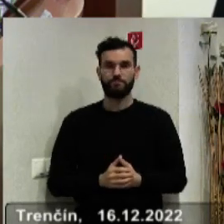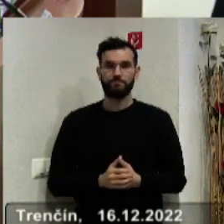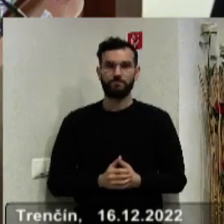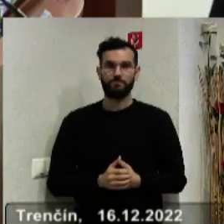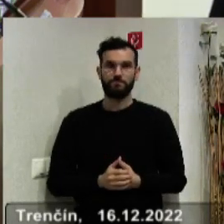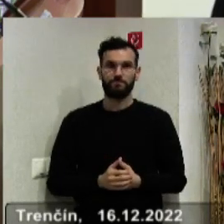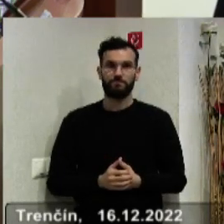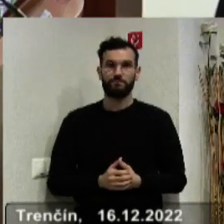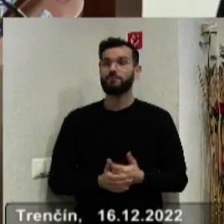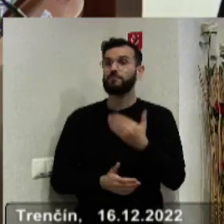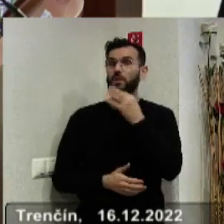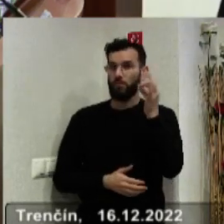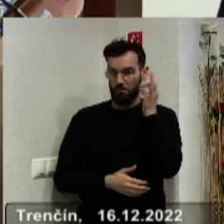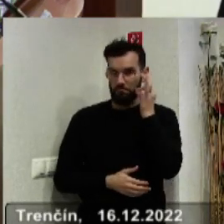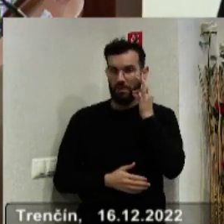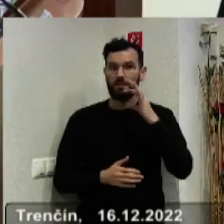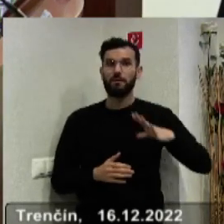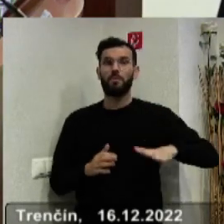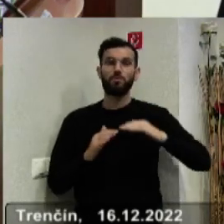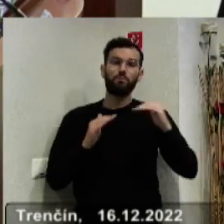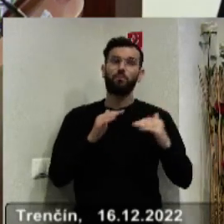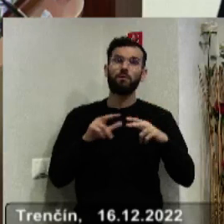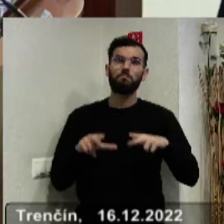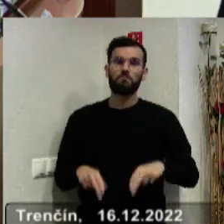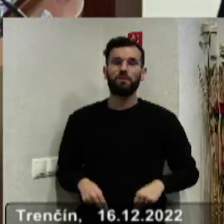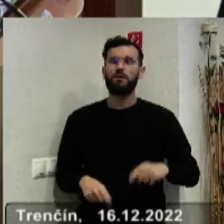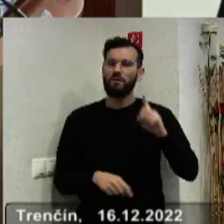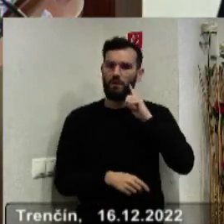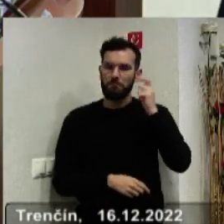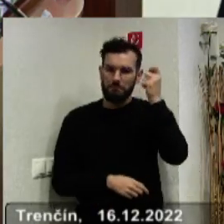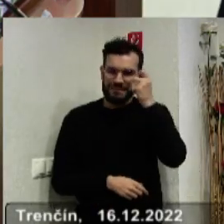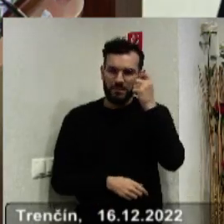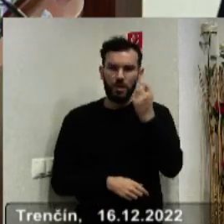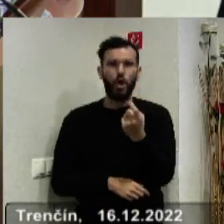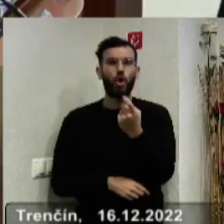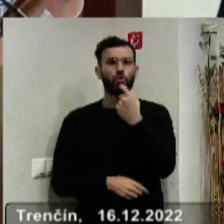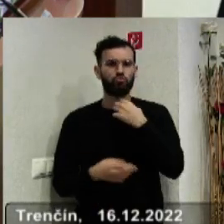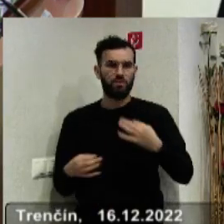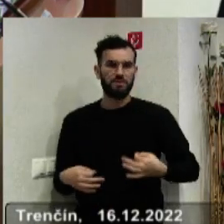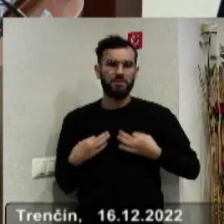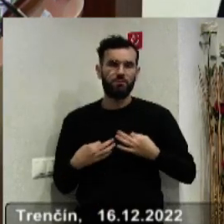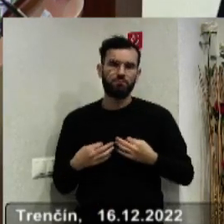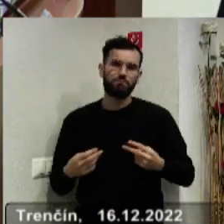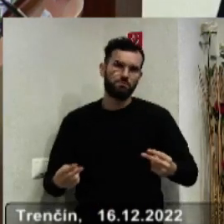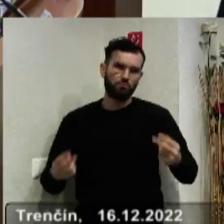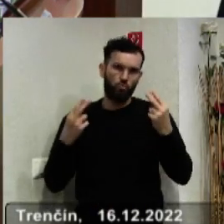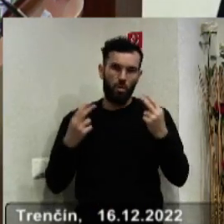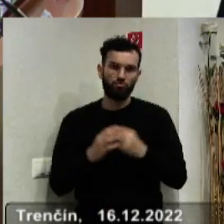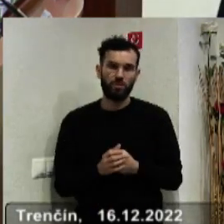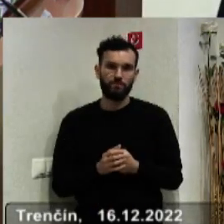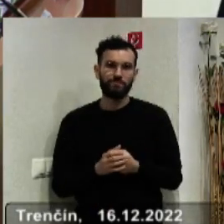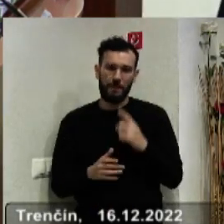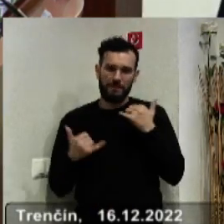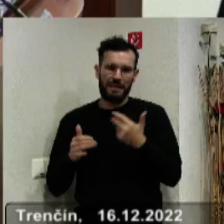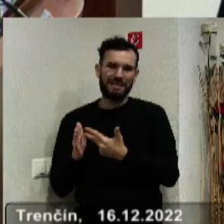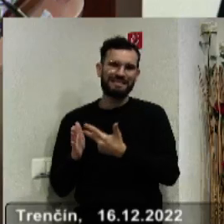Ďakujem. Ďakujem pekne, pani podpredsednička. Áno, psychické a duševné zdraje je veľmi dôležité celého národa, hlavne teda v tie poslanej 3